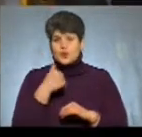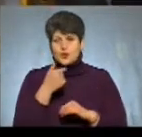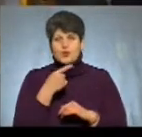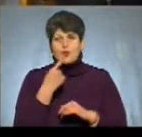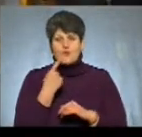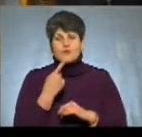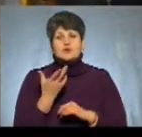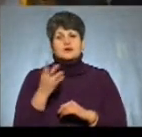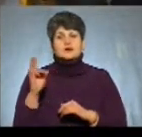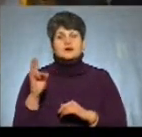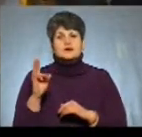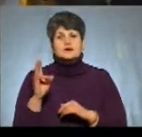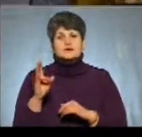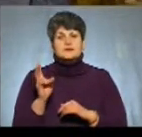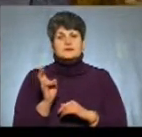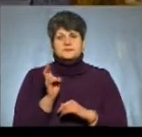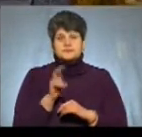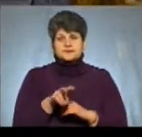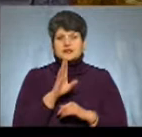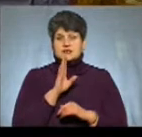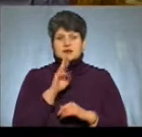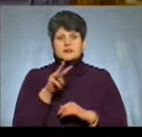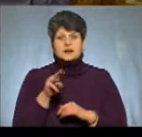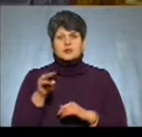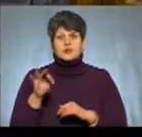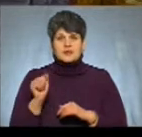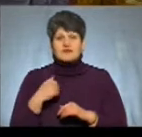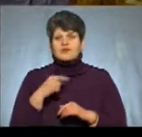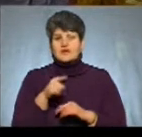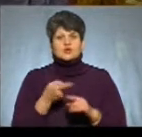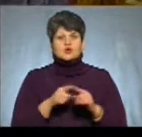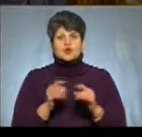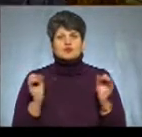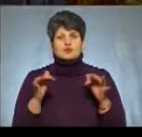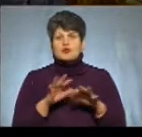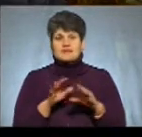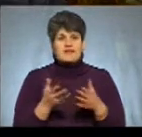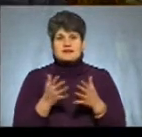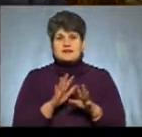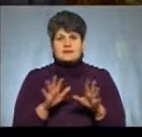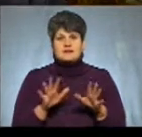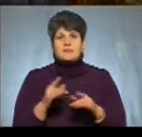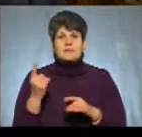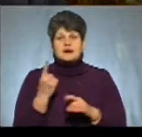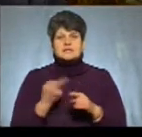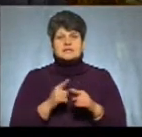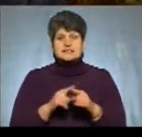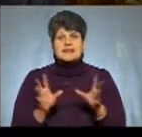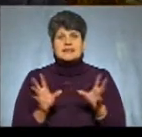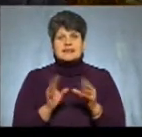прихожанка цього храму Марія Томяк. Вона об'єднавчого собору не визнає. На першому місці має бути єдність церковна.